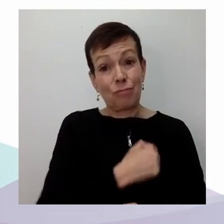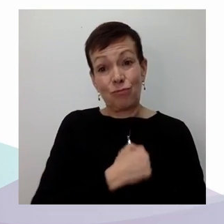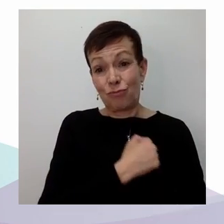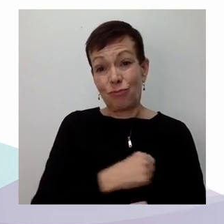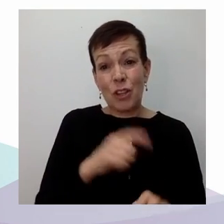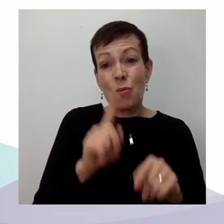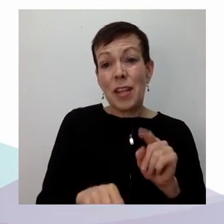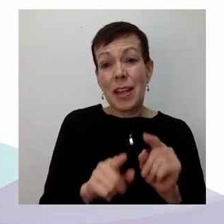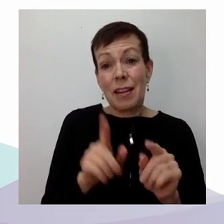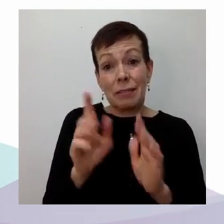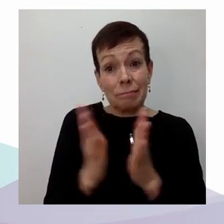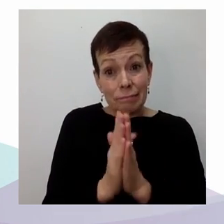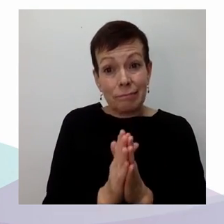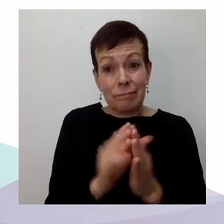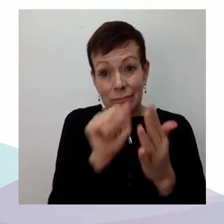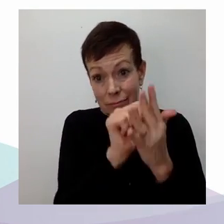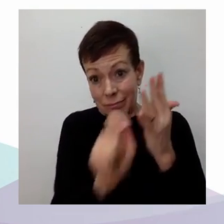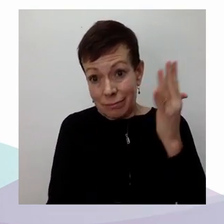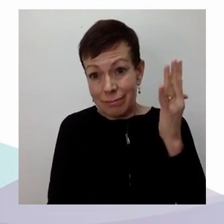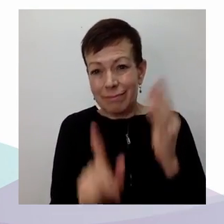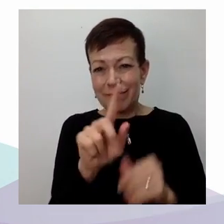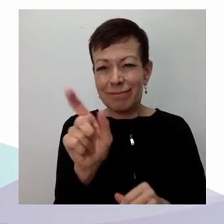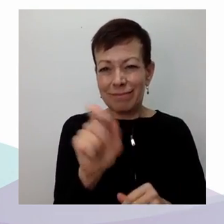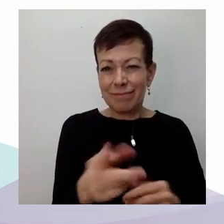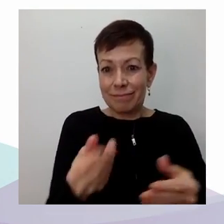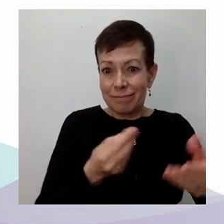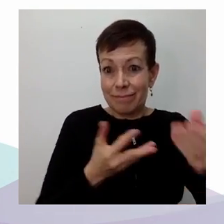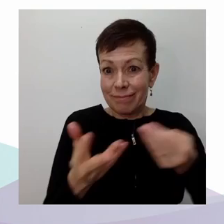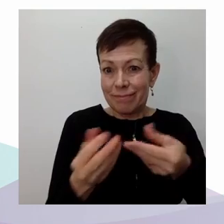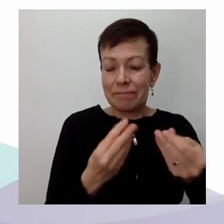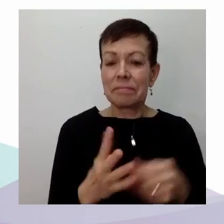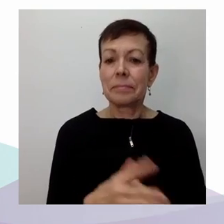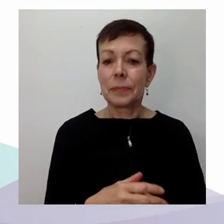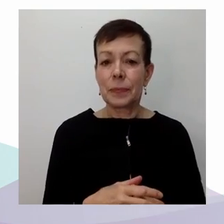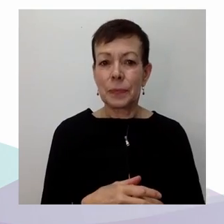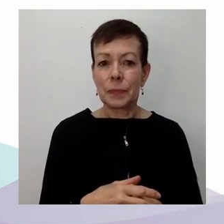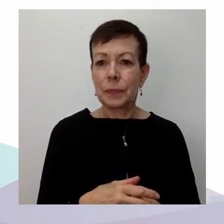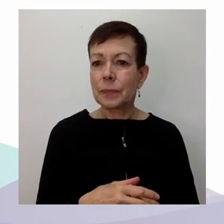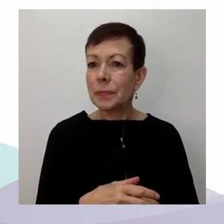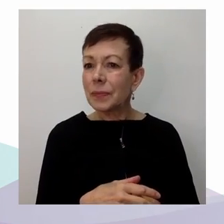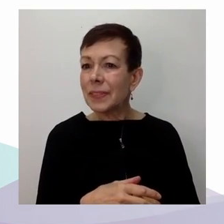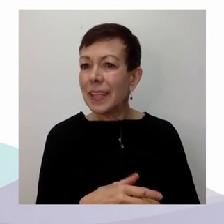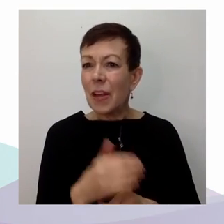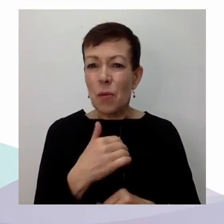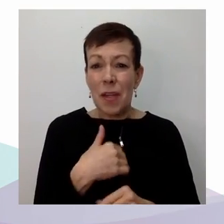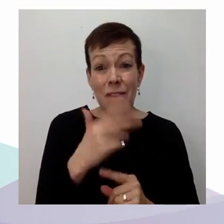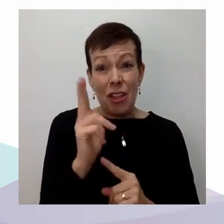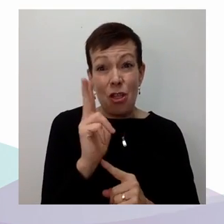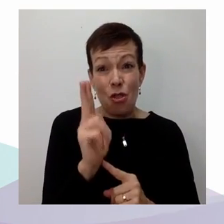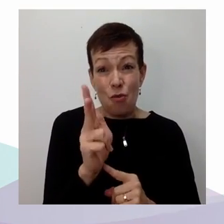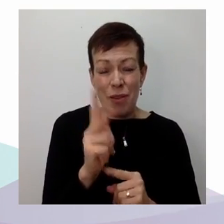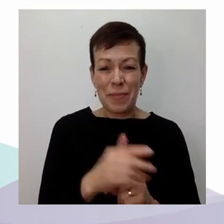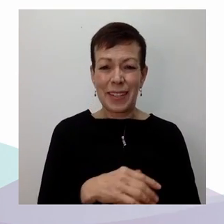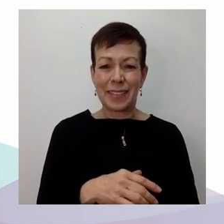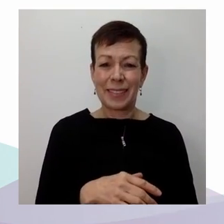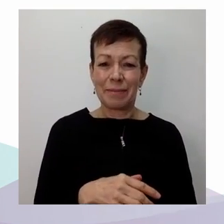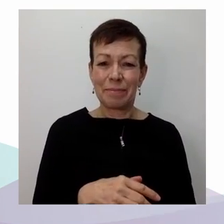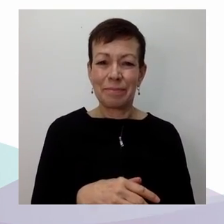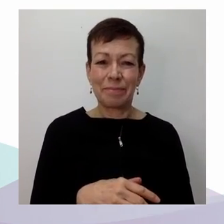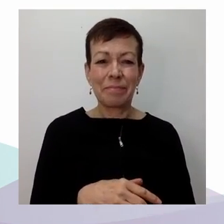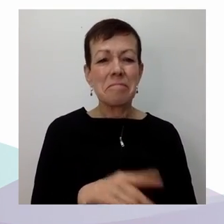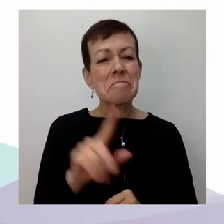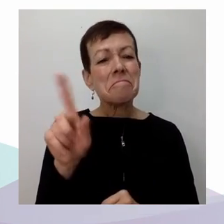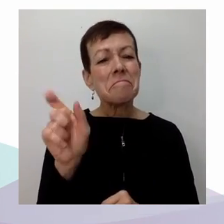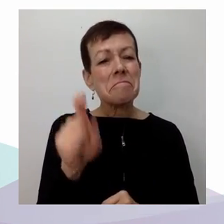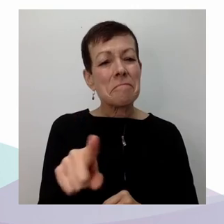-là, mais vous n'allez pas aimer ce que je m'apprête à dire. Vous avez trois minutes pour y répondre. Pensez-vous que les Canadiens comprennent leurs droits? Est-ce que